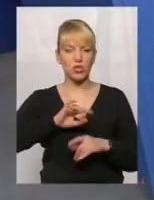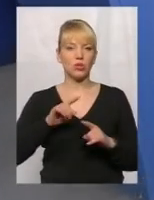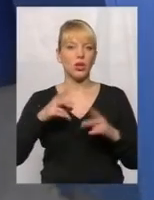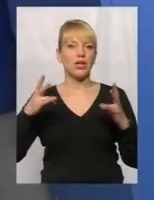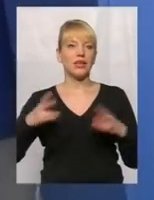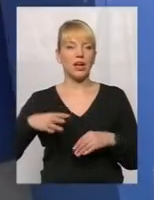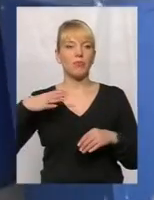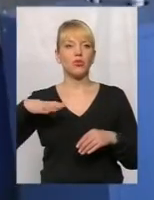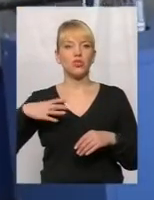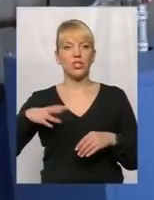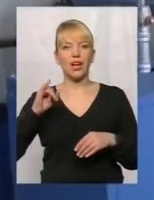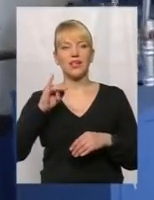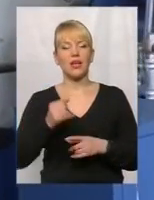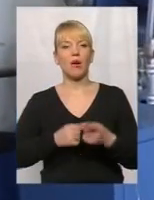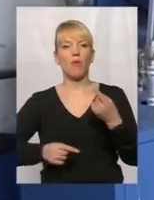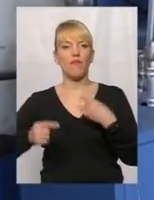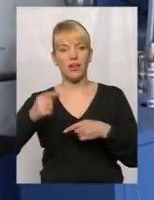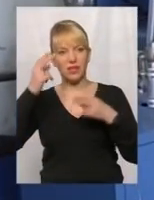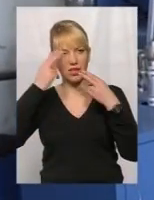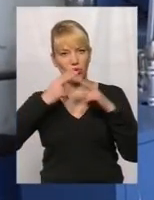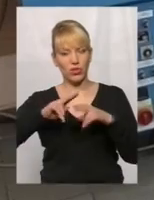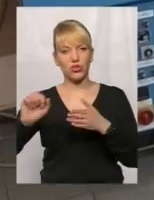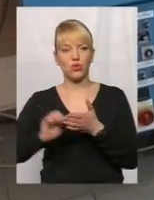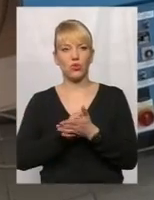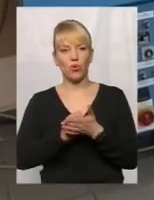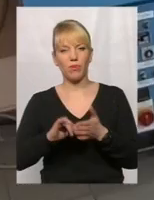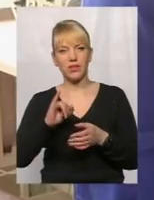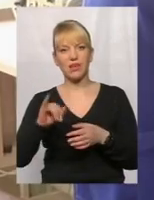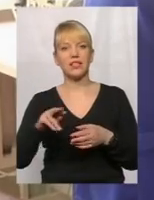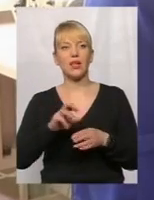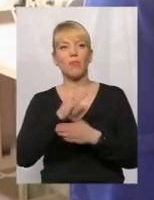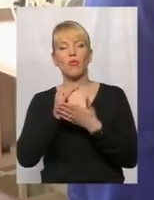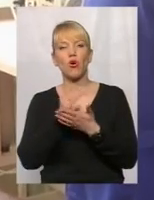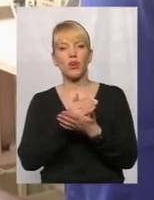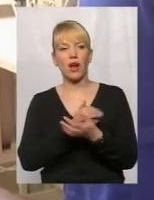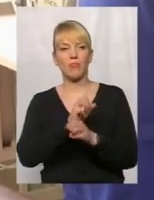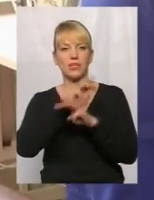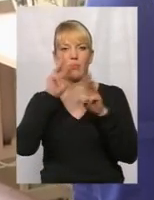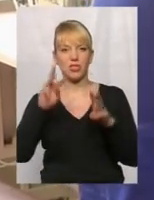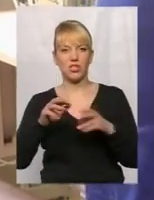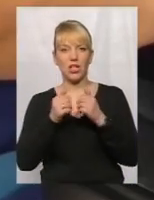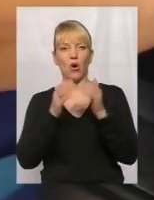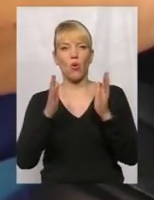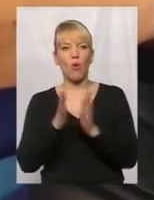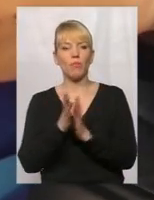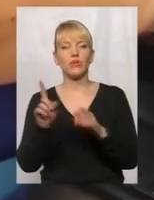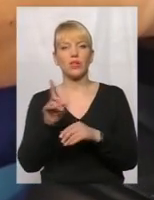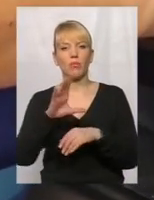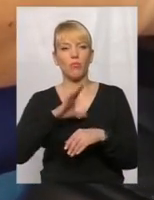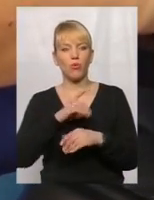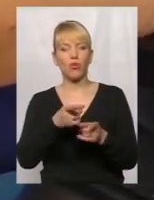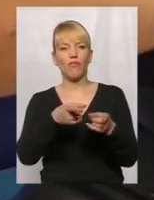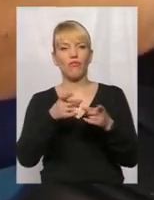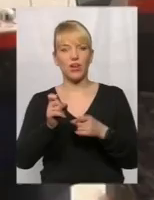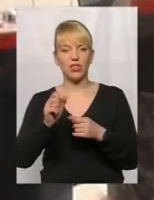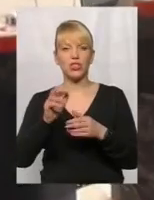дочекатися ще й повернення технологічної документації та програмного забезпечення комплексу, які були вилучені свого часу